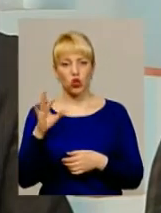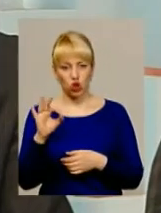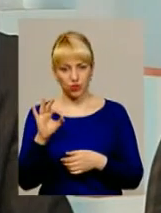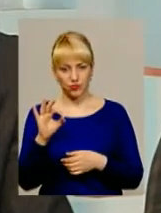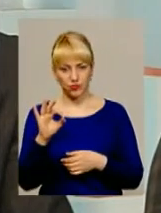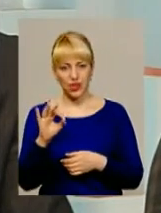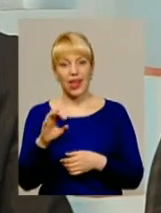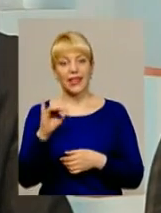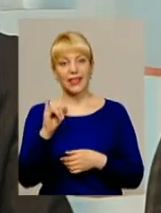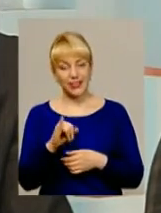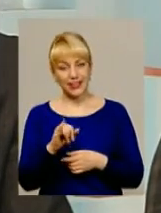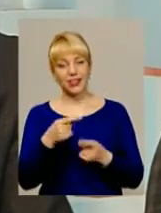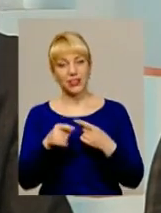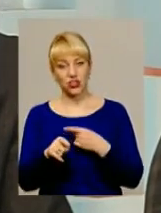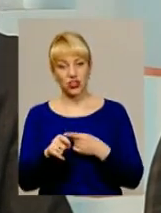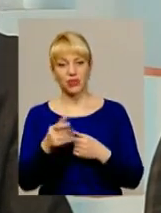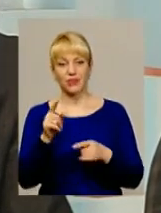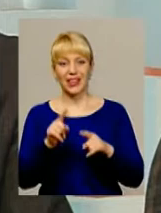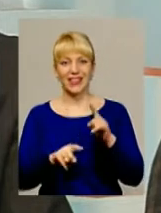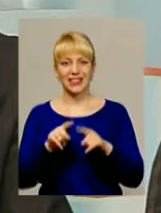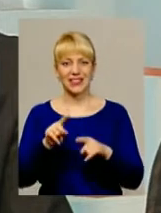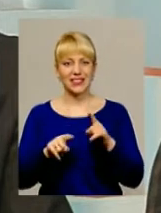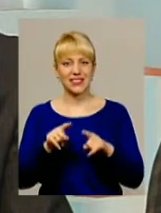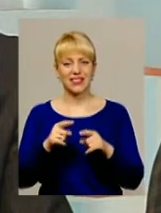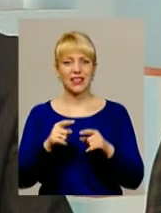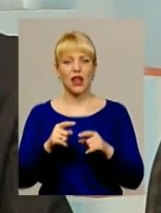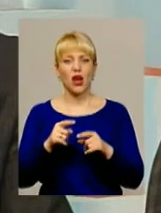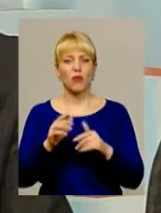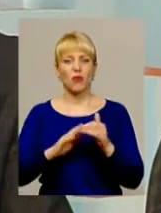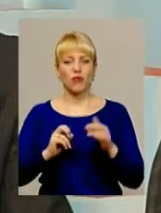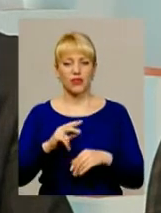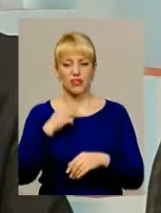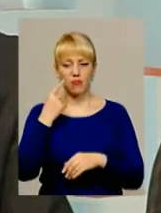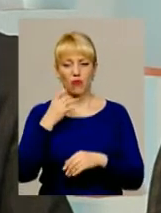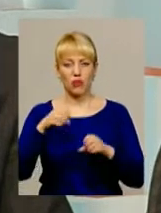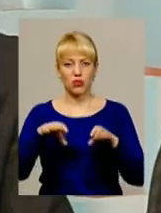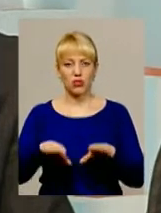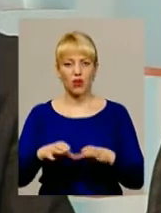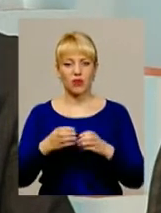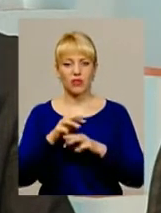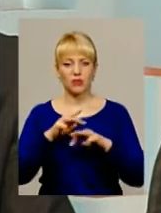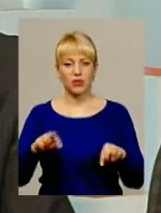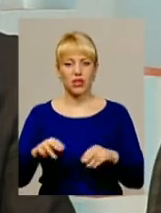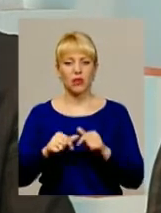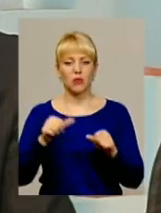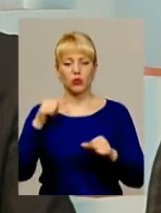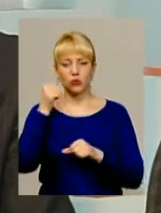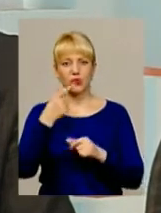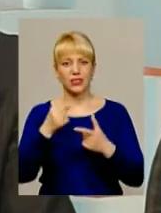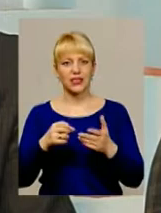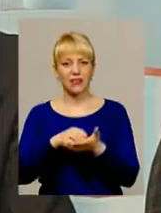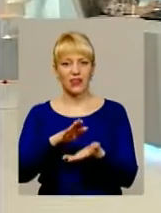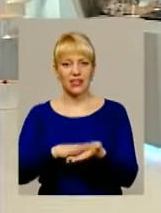сенсі. І інше, рідкісні професії. Мова йде про постанову Кабінету міністрів, яка вийшла в минулому році, де визначено